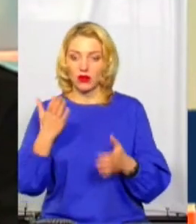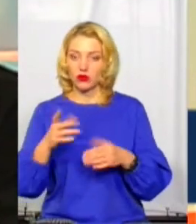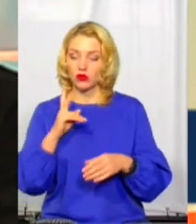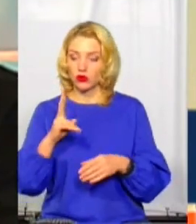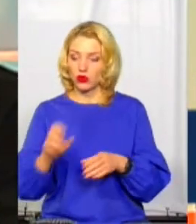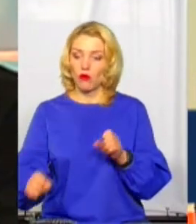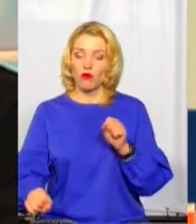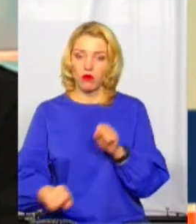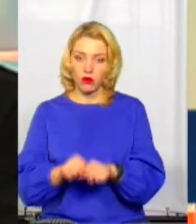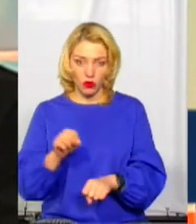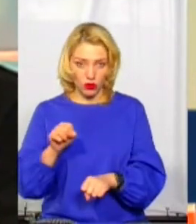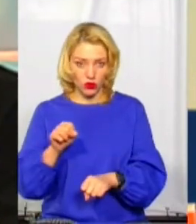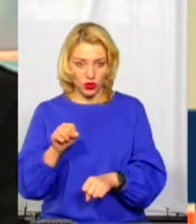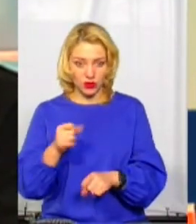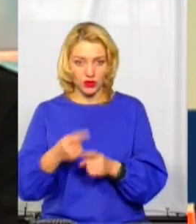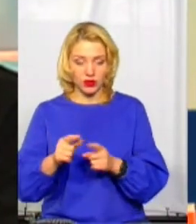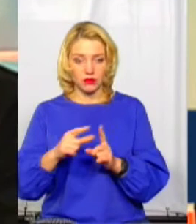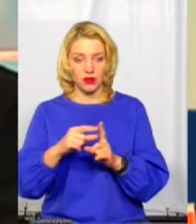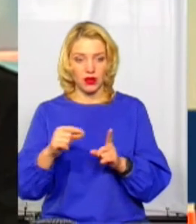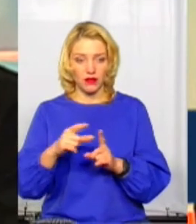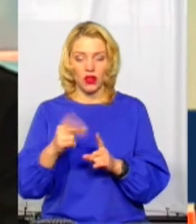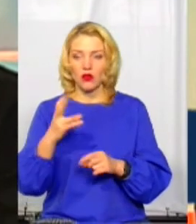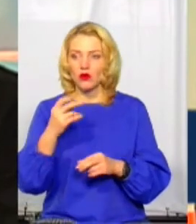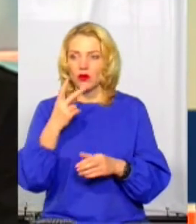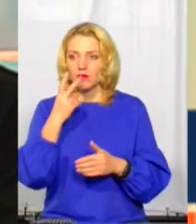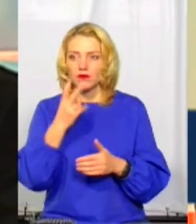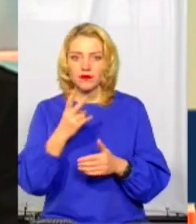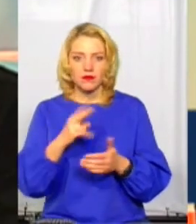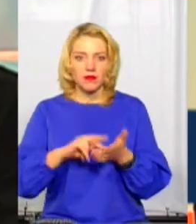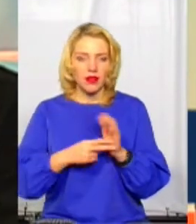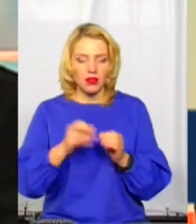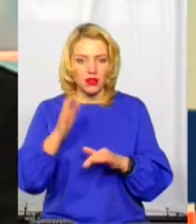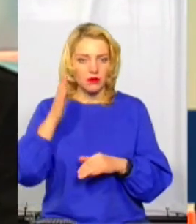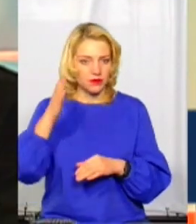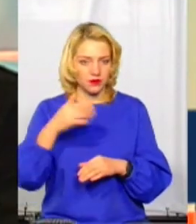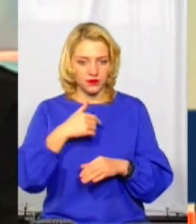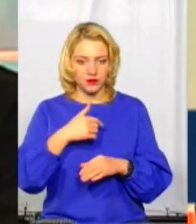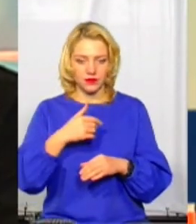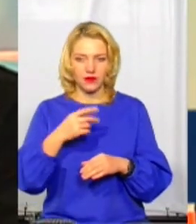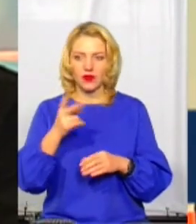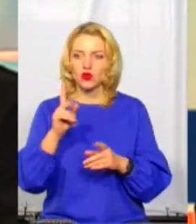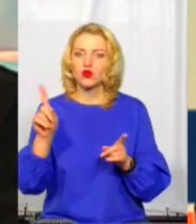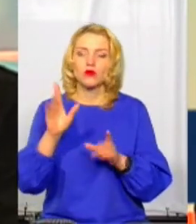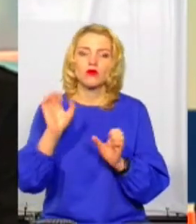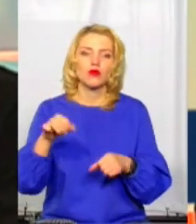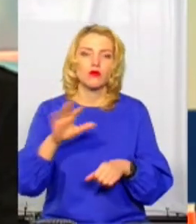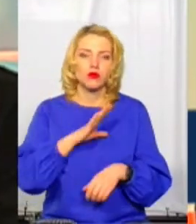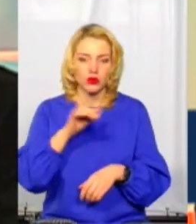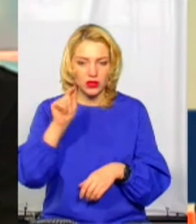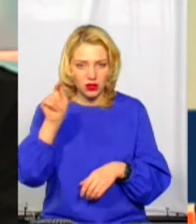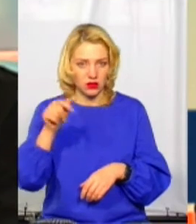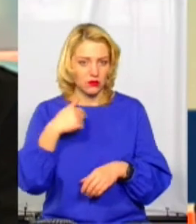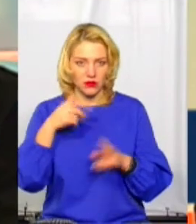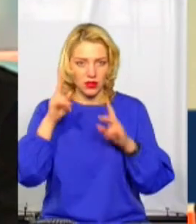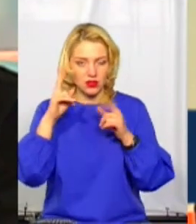фактично, нормативні під'їзди в наявності. А вже передбачити ситуацію паркування ми не можемо. В цілому, якщо все буде в нормі,